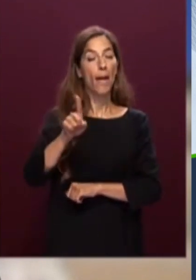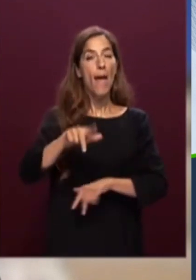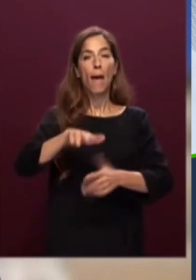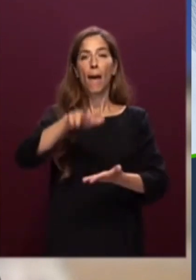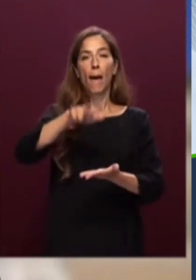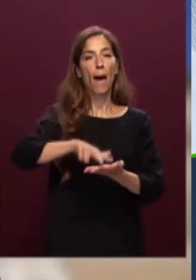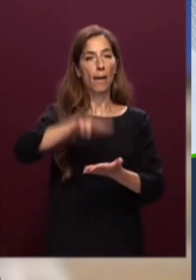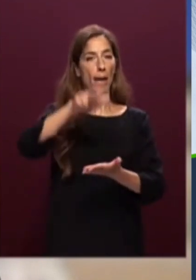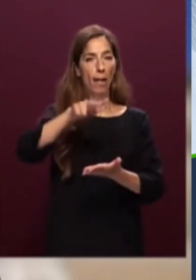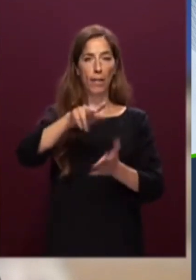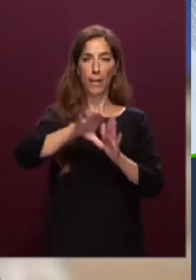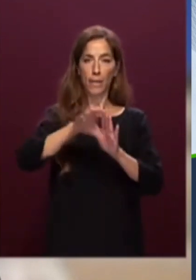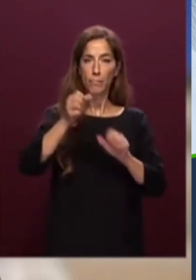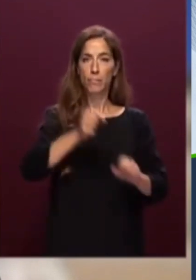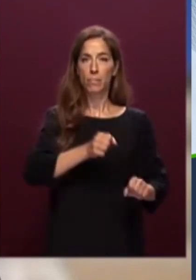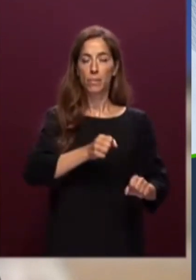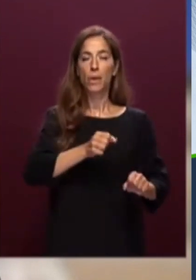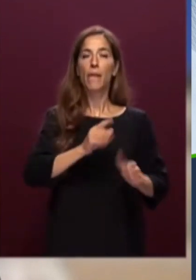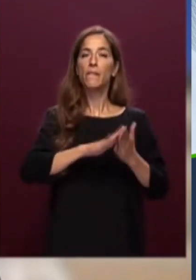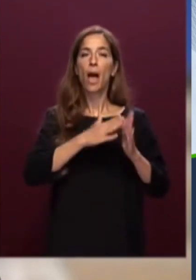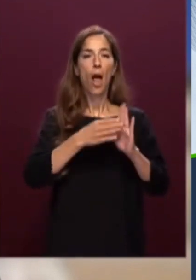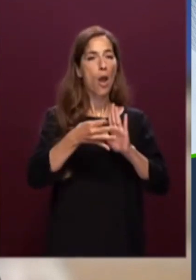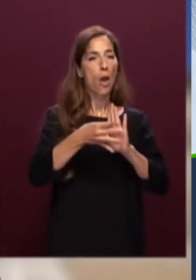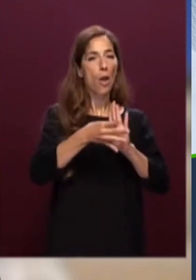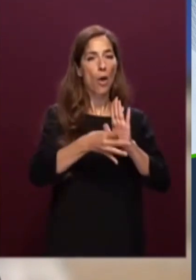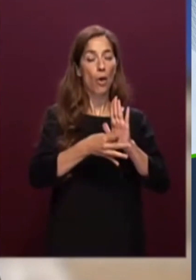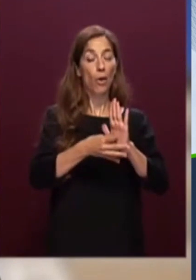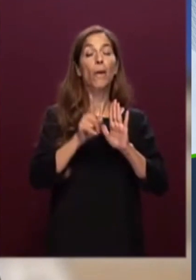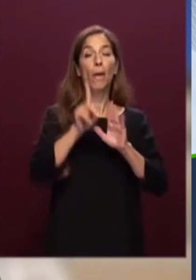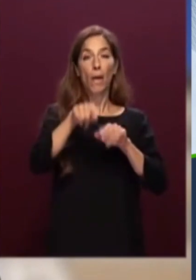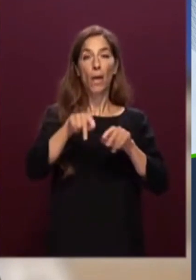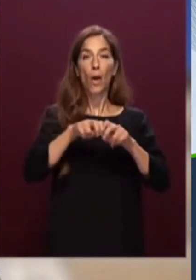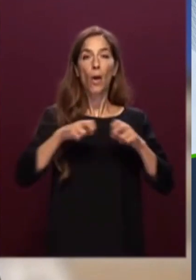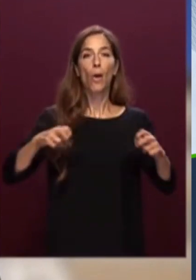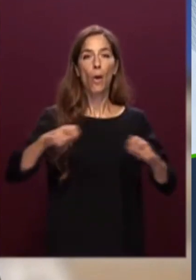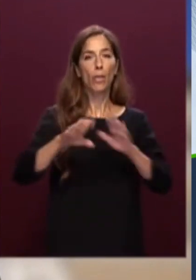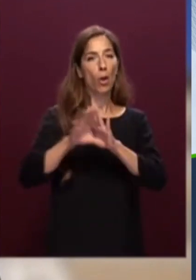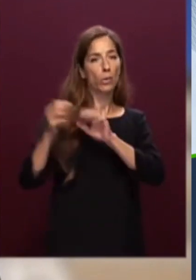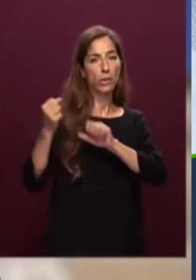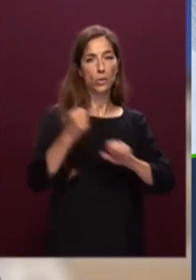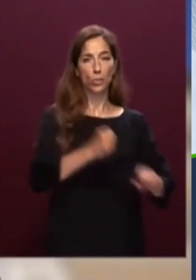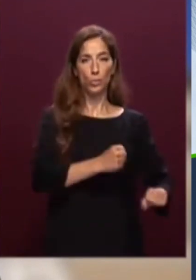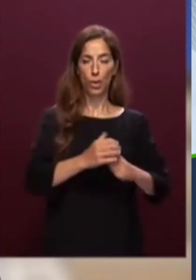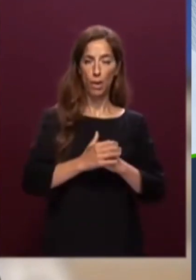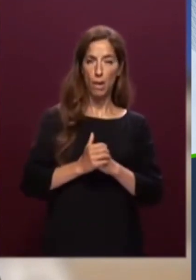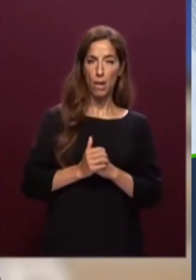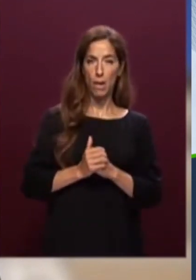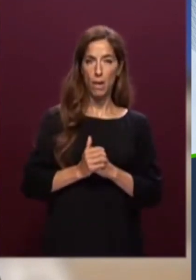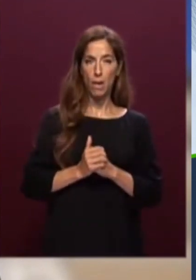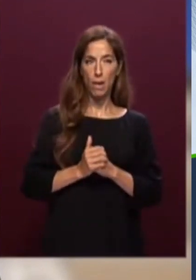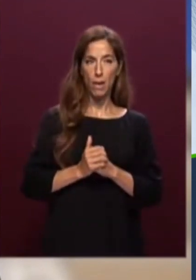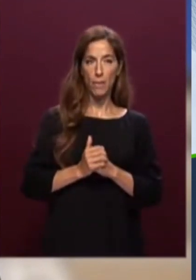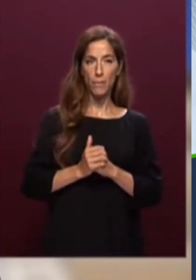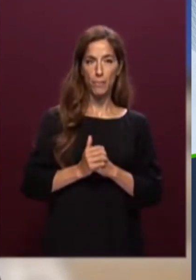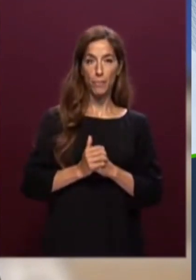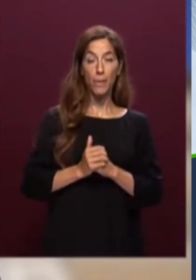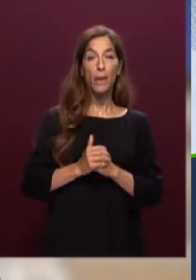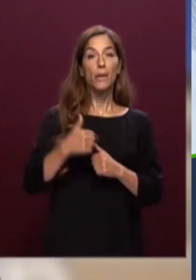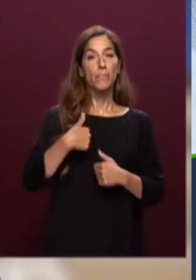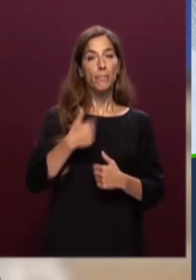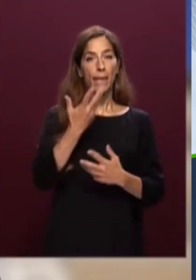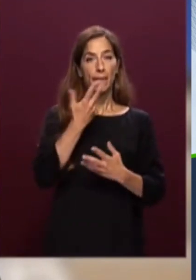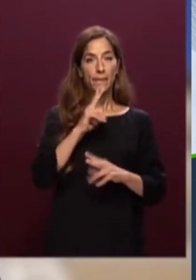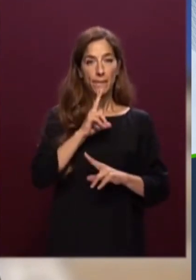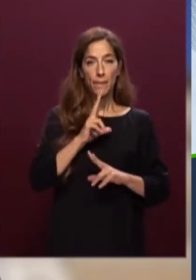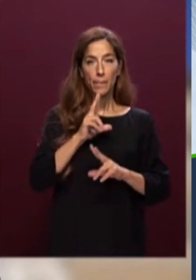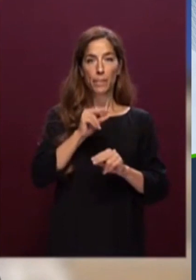suoi valori fondamentali e all'intera Corte Costituzionale Desidero congratularmi con il neoeletto